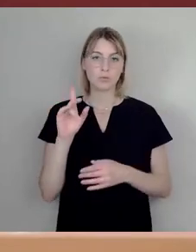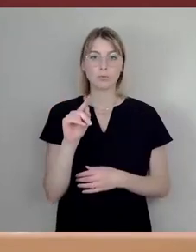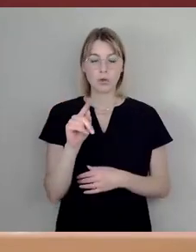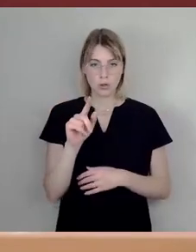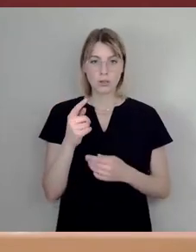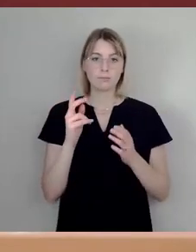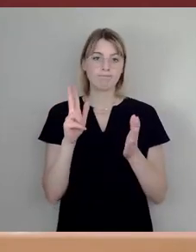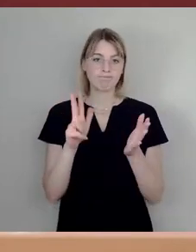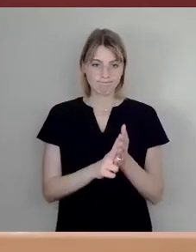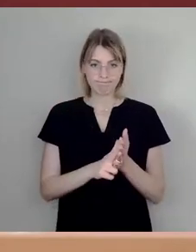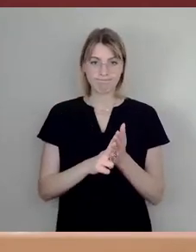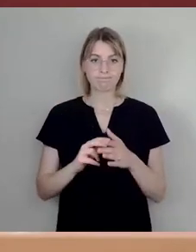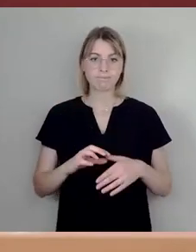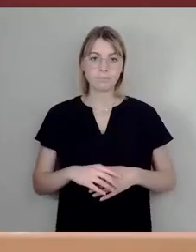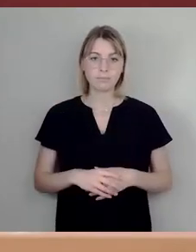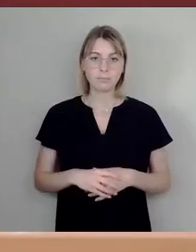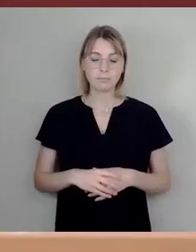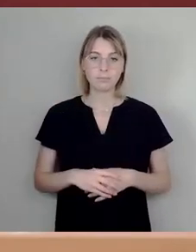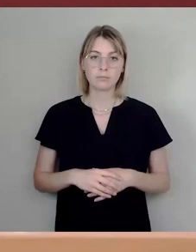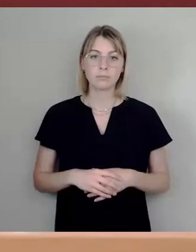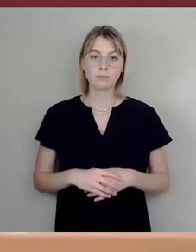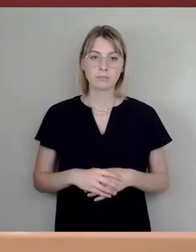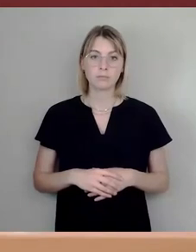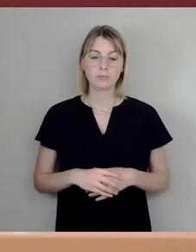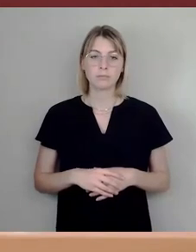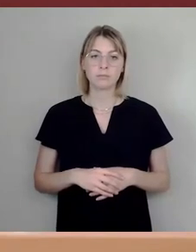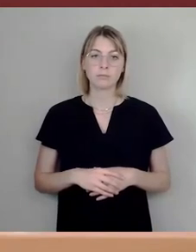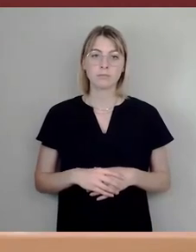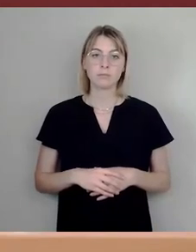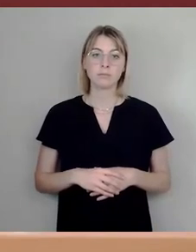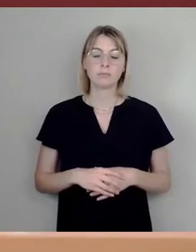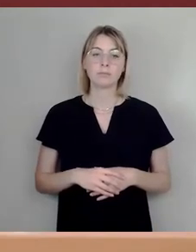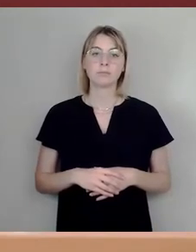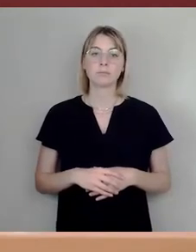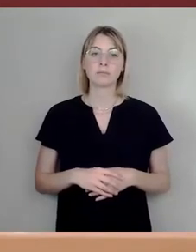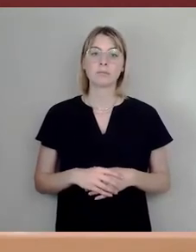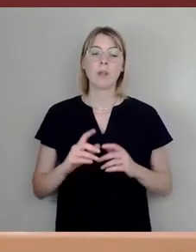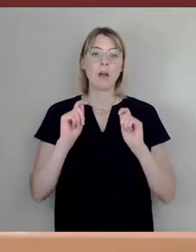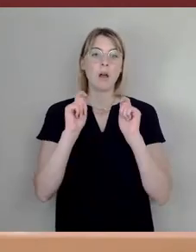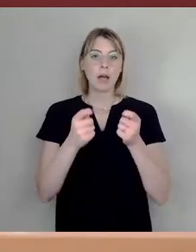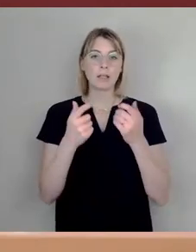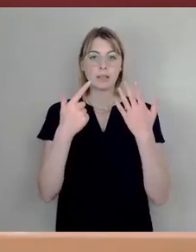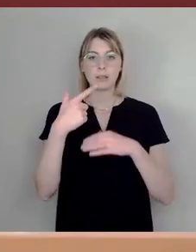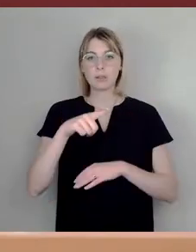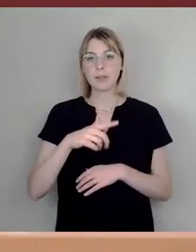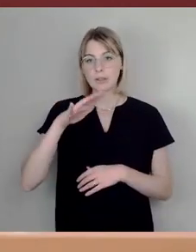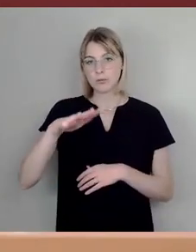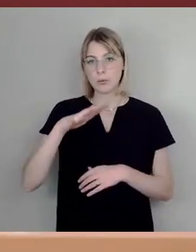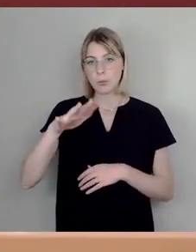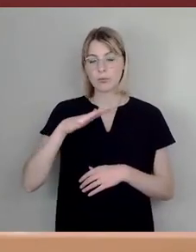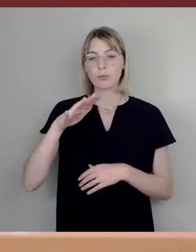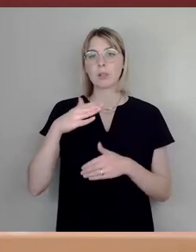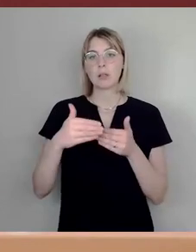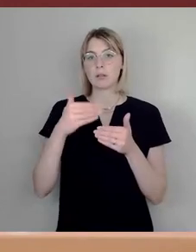entsprechend rechtzeitig auf dem Weg, so stattgegeben. Dann haben wir den Antrag 27.15 als folgendes